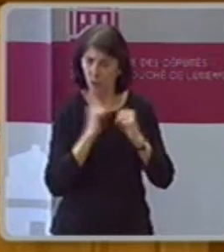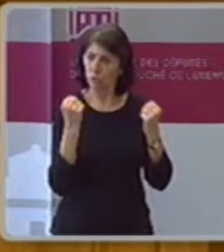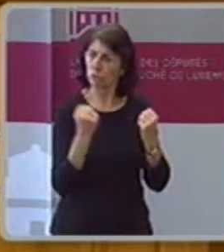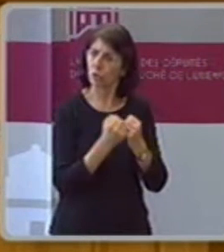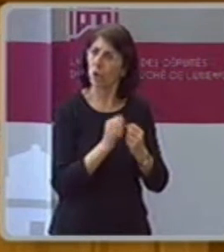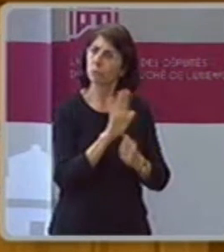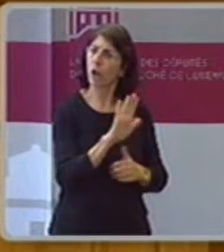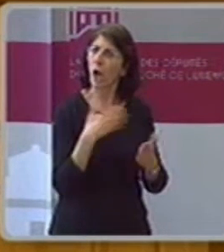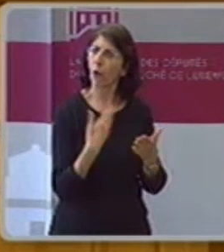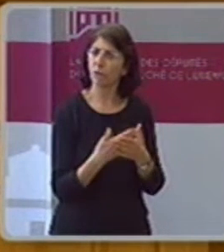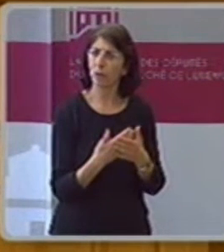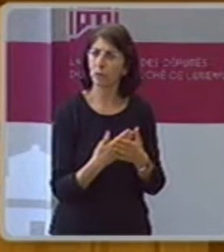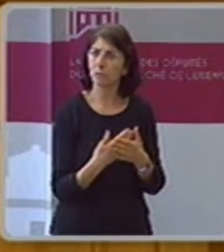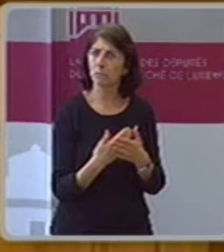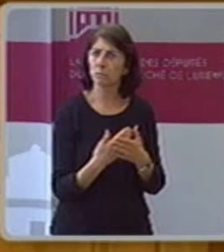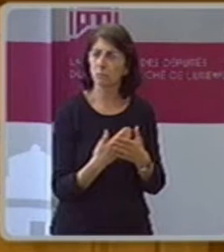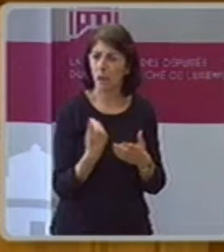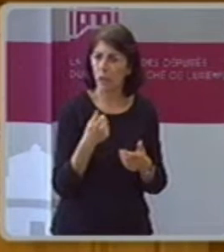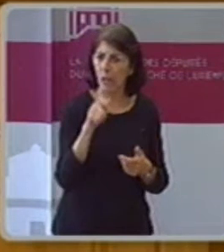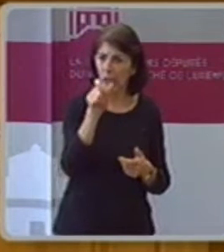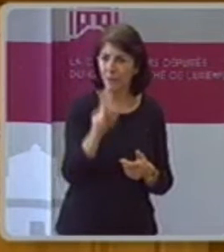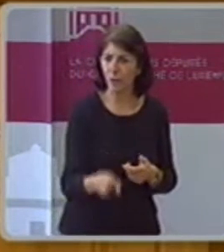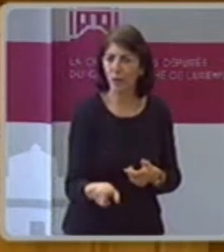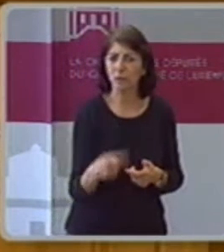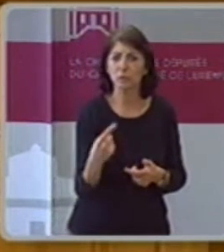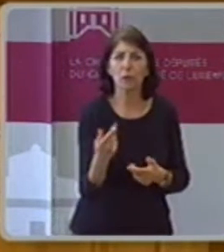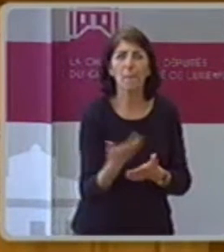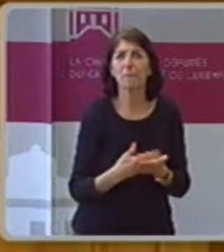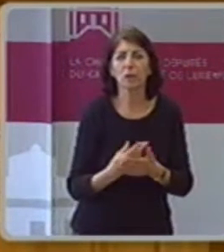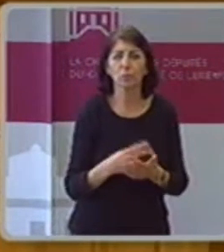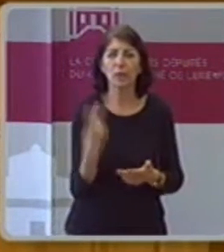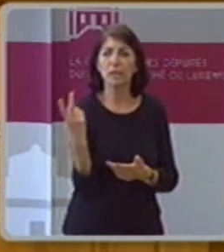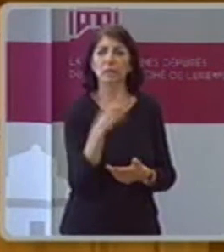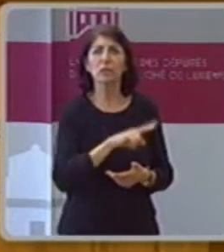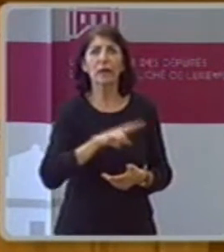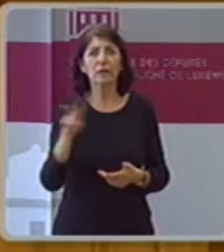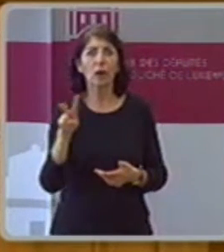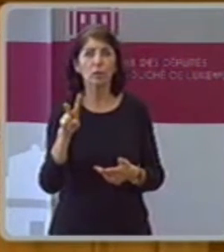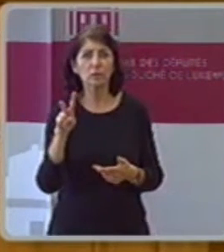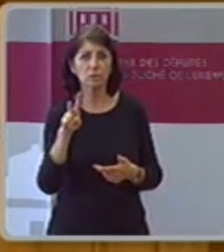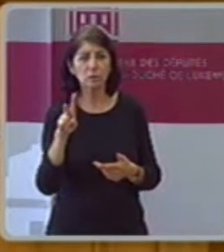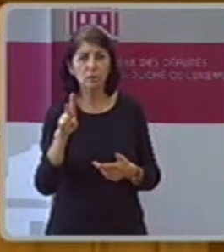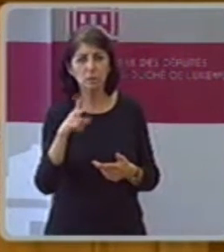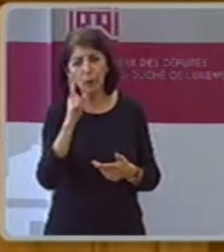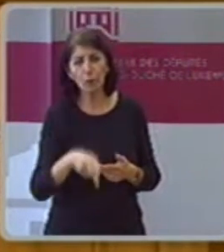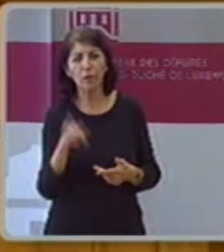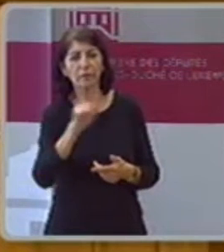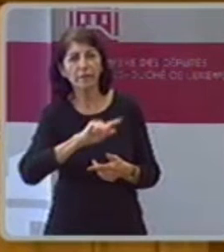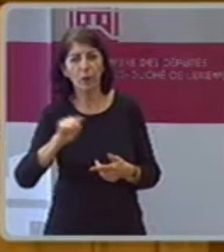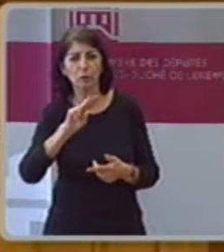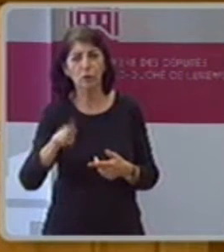die eine Kredite in der Bote macht. und dadurch, von 42% Steuern bezahlt, 2.200